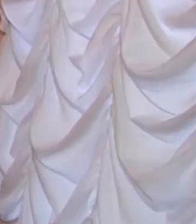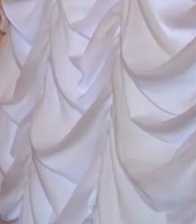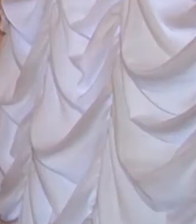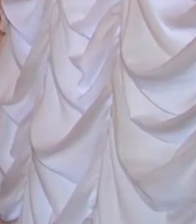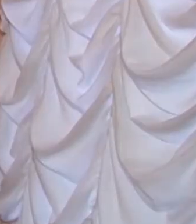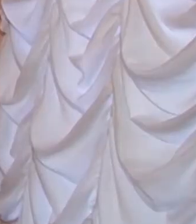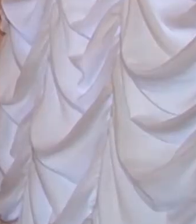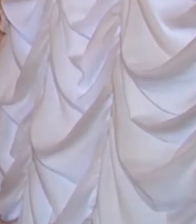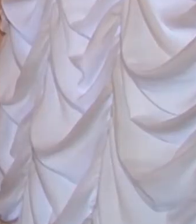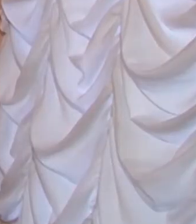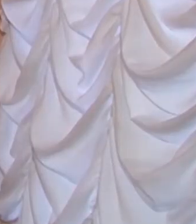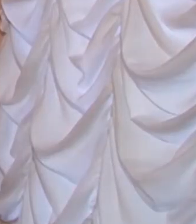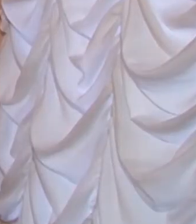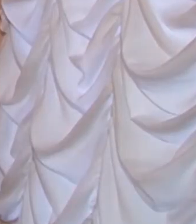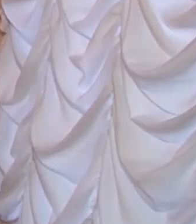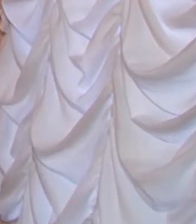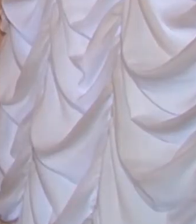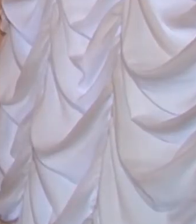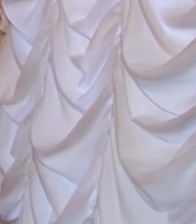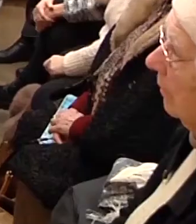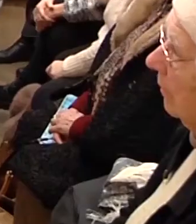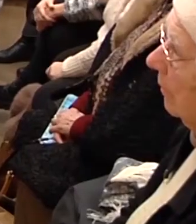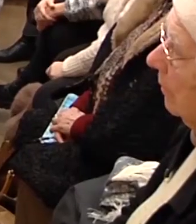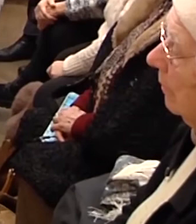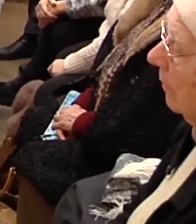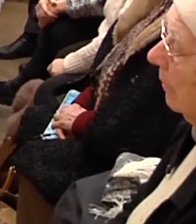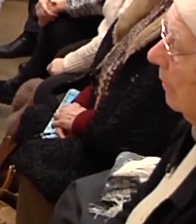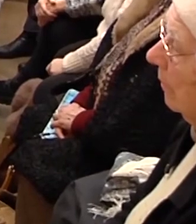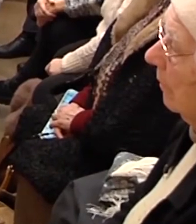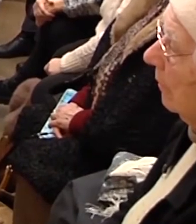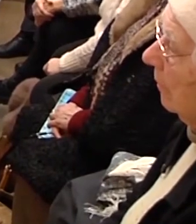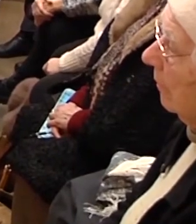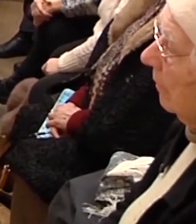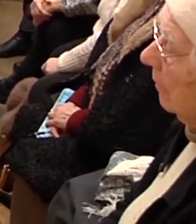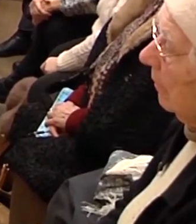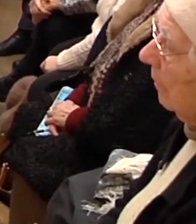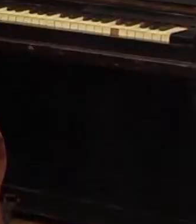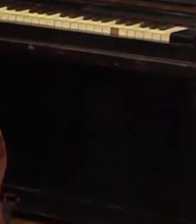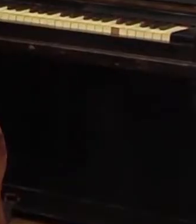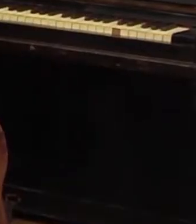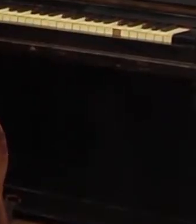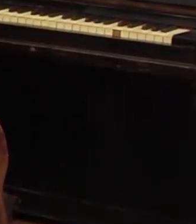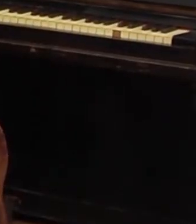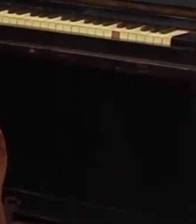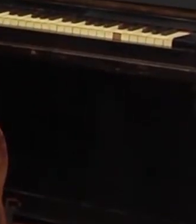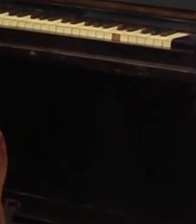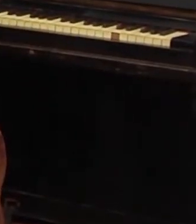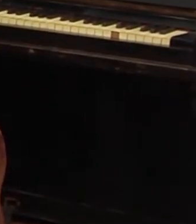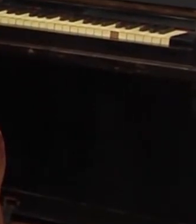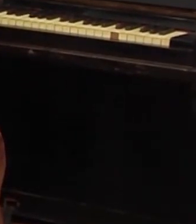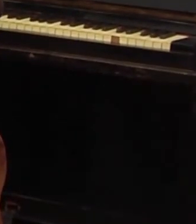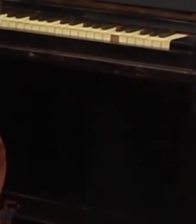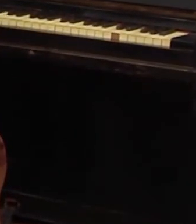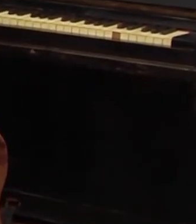За словами організаторки концерту Катерини Мис, зібрали 4100 гривень. Валентин Блях, Олександр Хан. Новини на Суспільному.